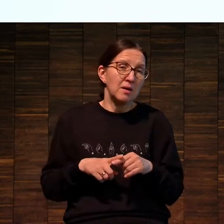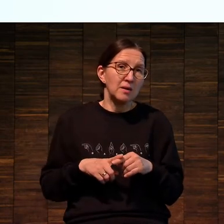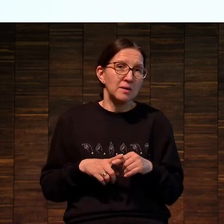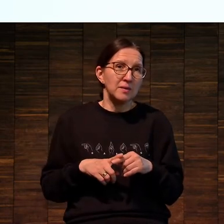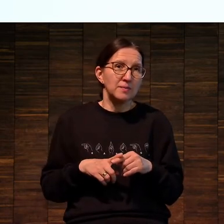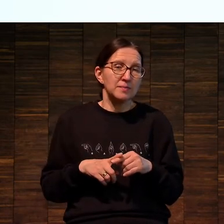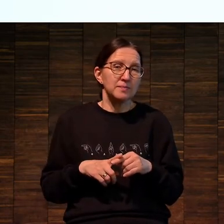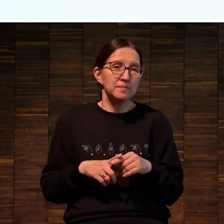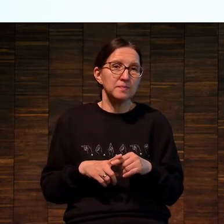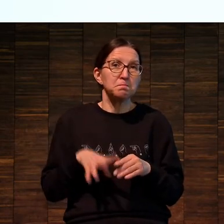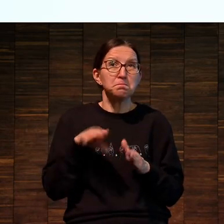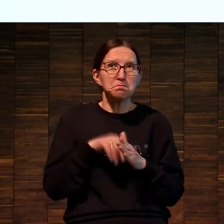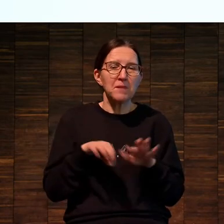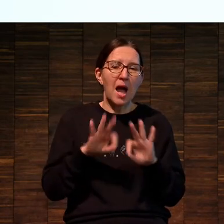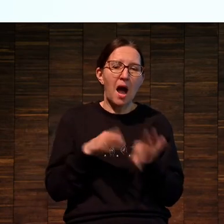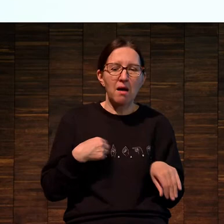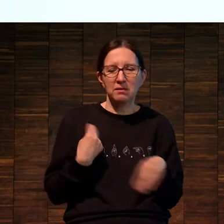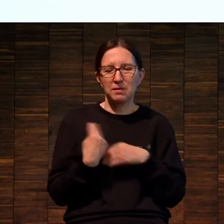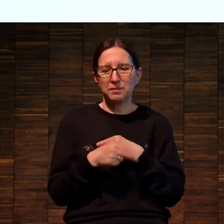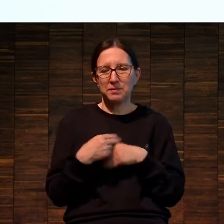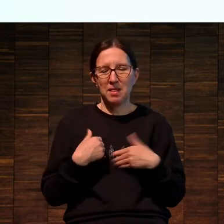это арт-терапия,